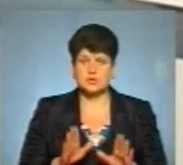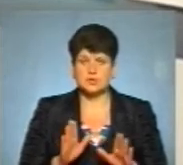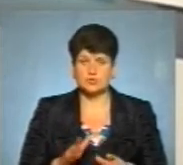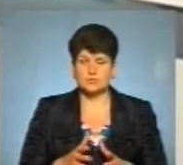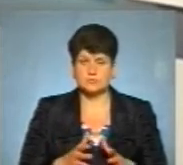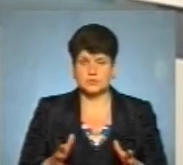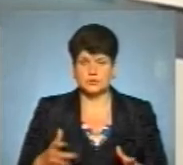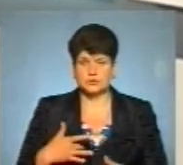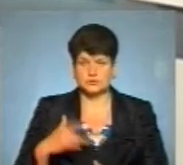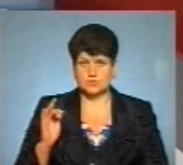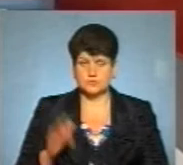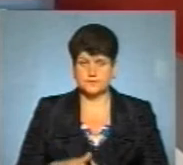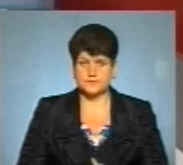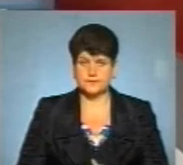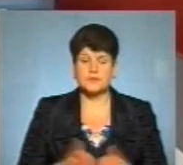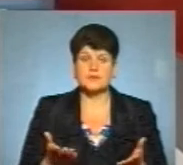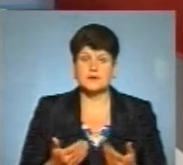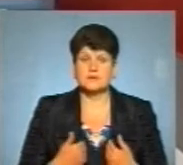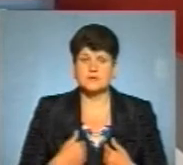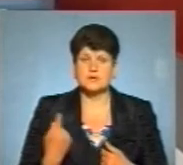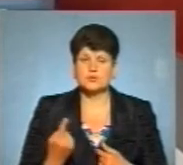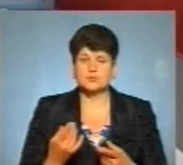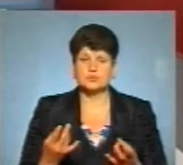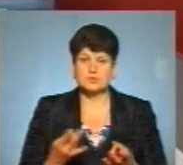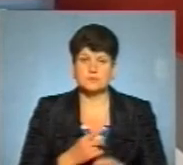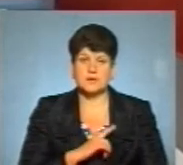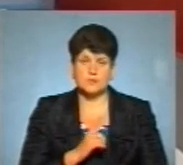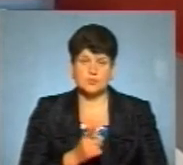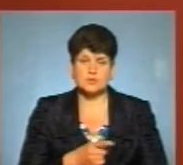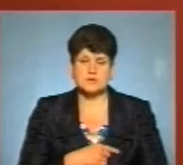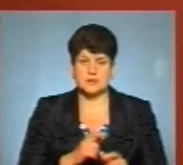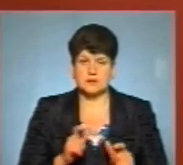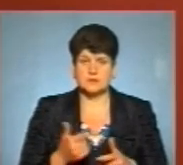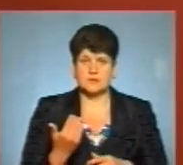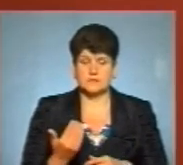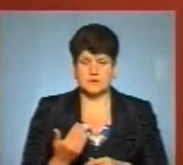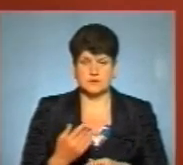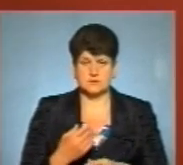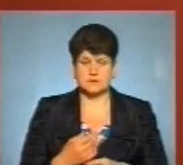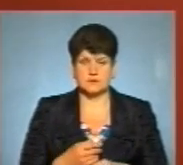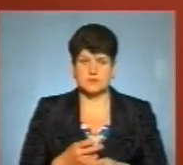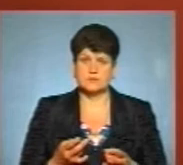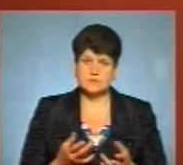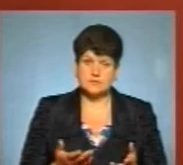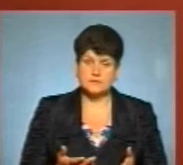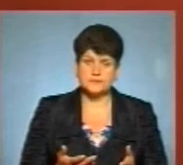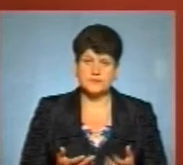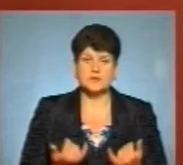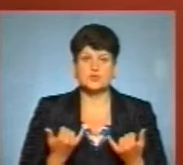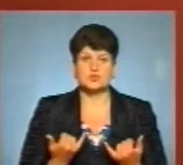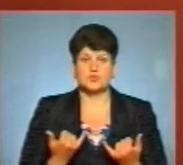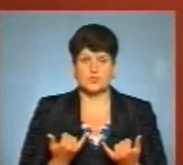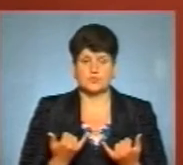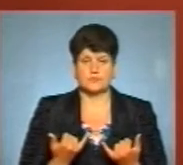більш жорсткими. Де в нашій області потрібне посилення карантину, на ваш погляд? чи потрібне? На сьогодні